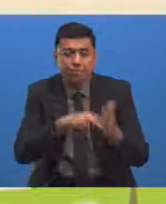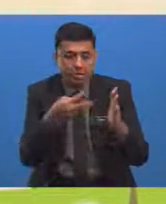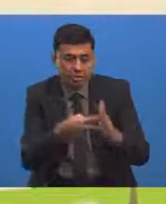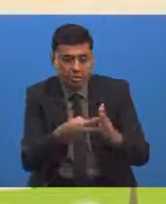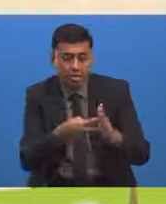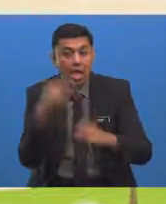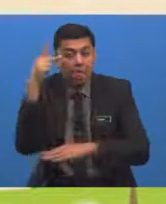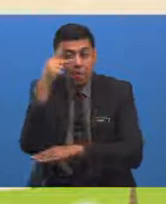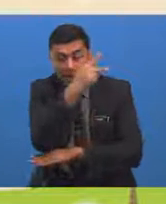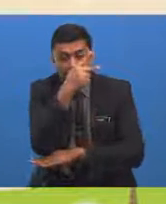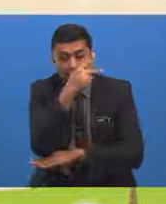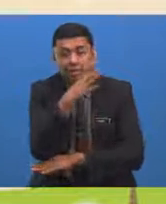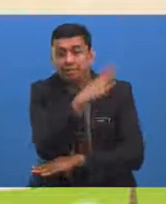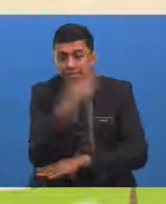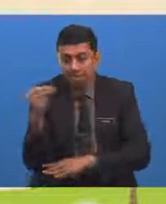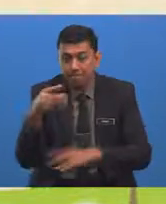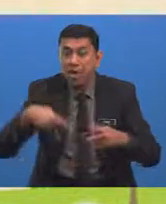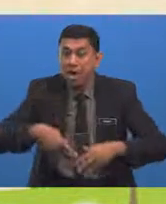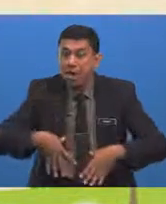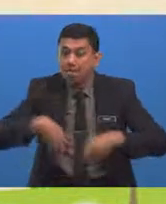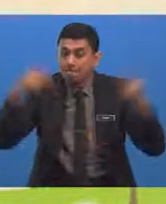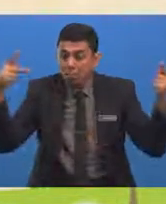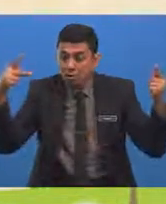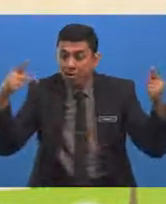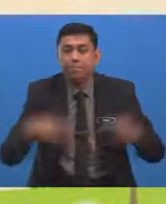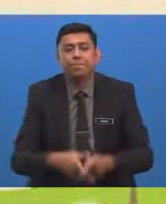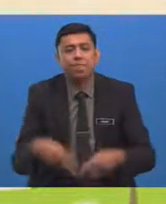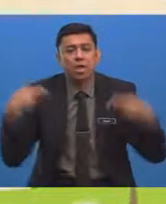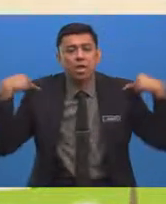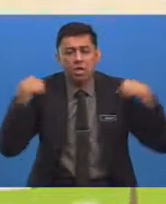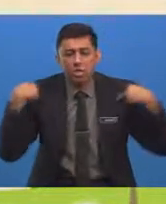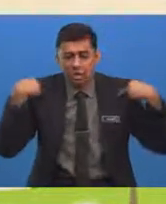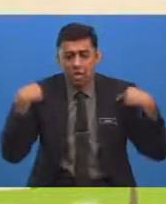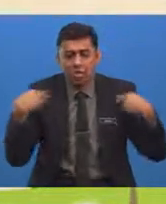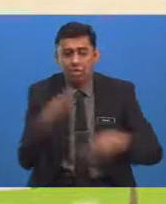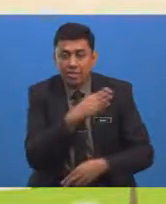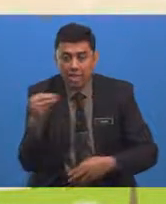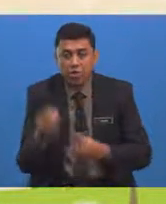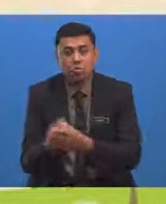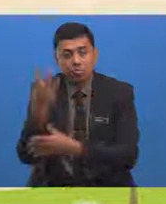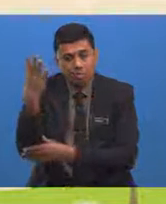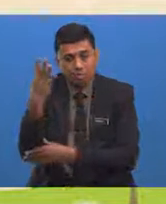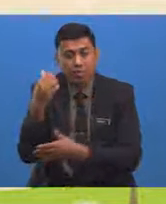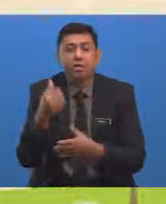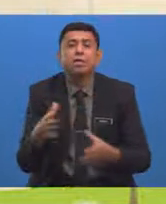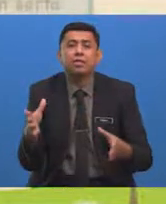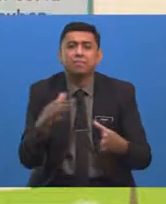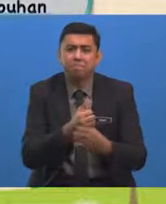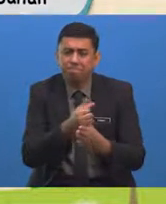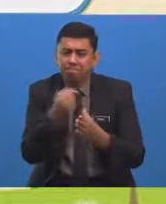pemeliharaan dan pemeliharaan haiwan serta tumbuhan Di samping dapat